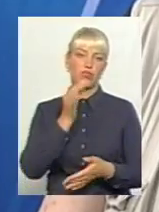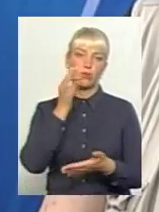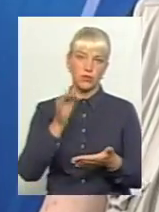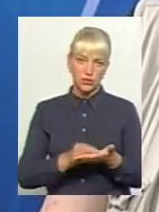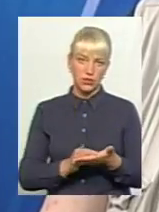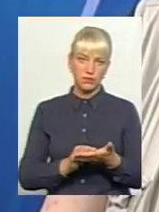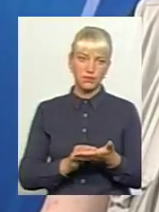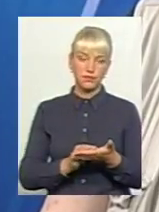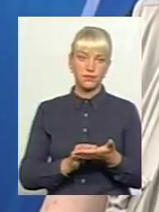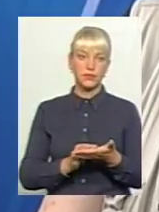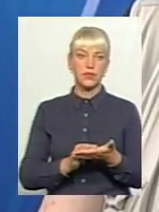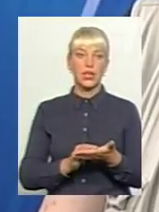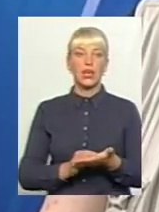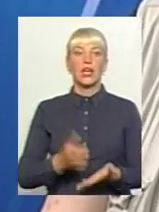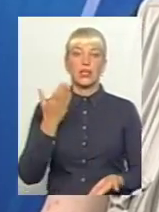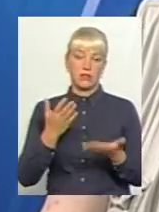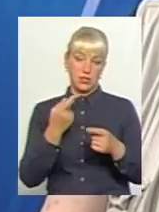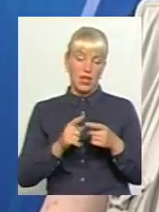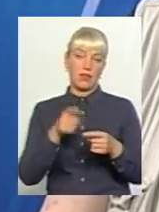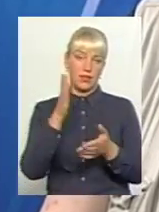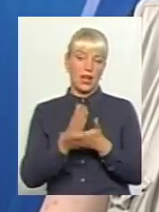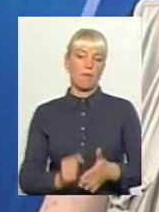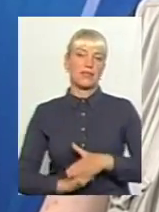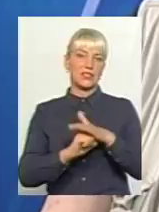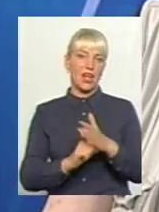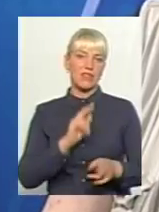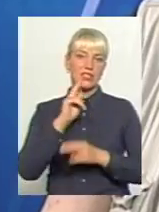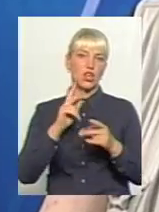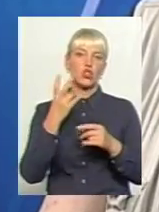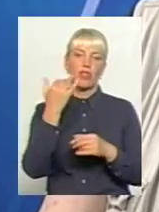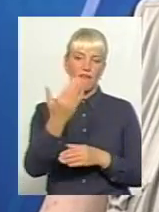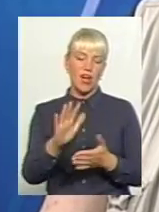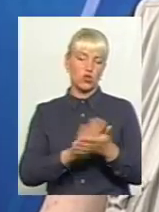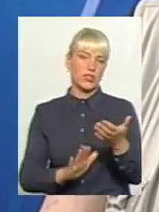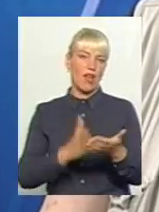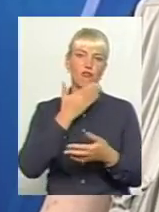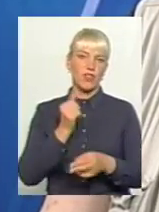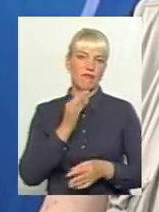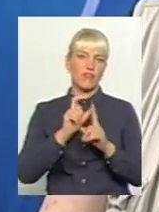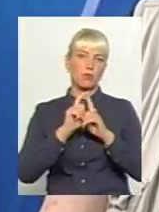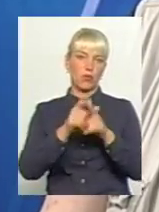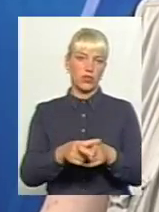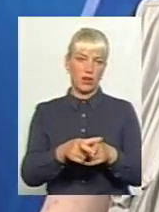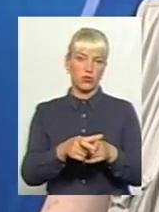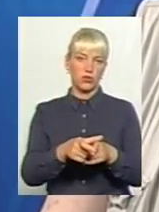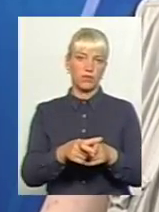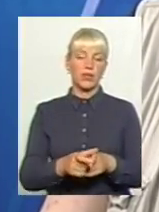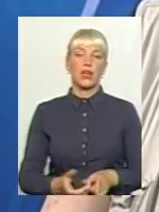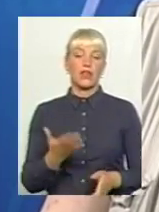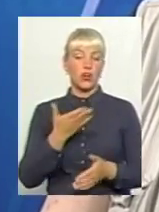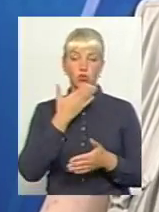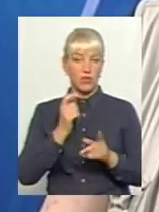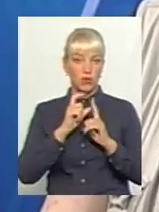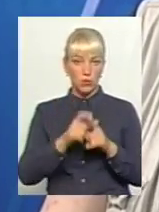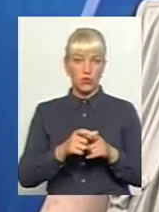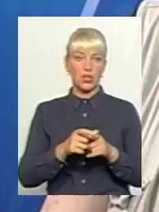не відповіли, вже є підстави вказатися на те, що на вашу заяву не відповідають. Якщо не відповіли, є можливість далі